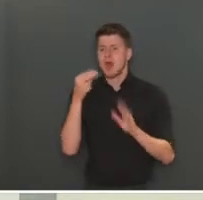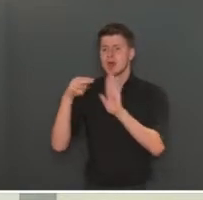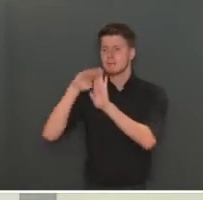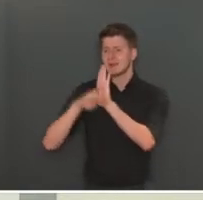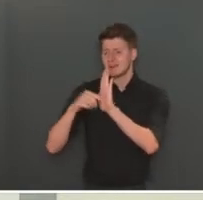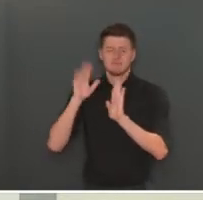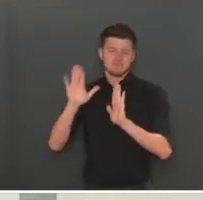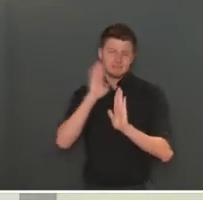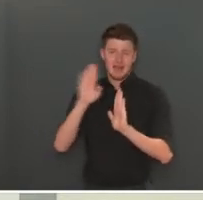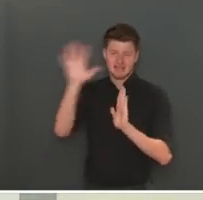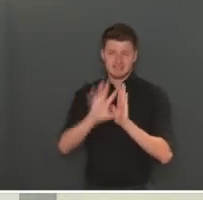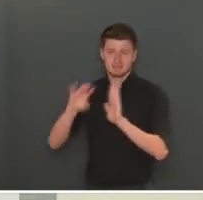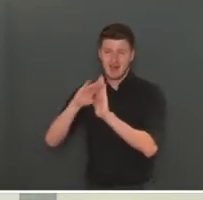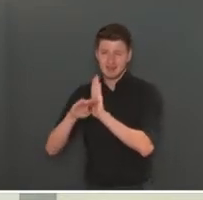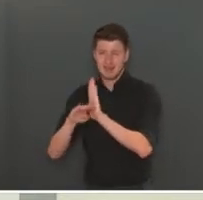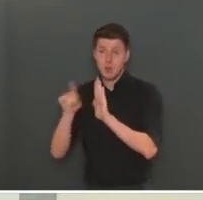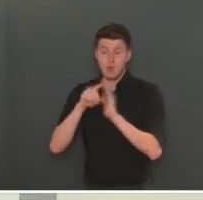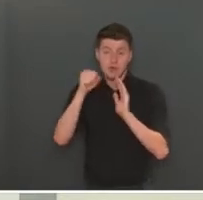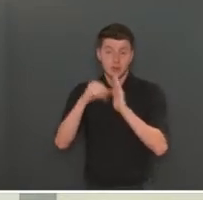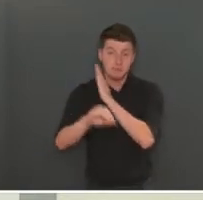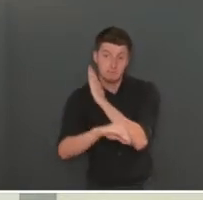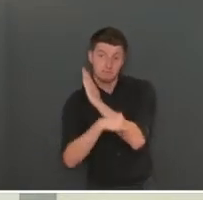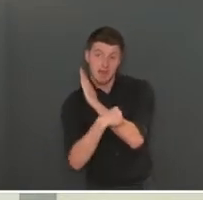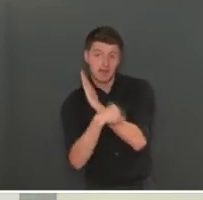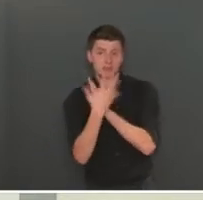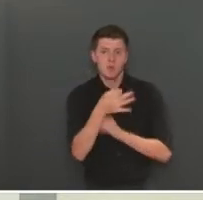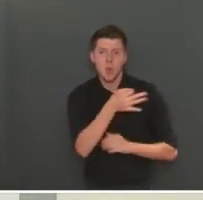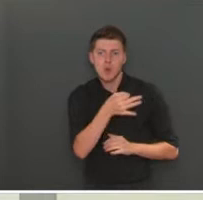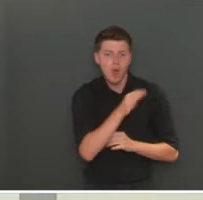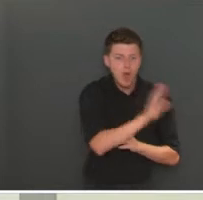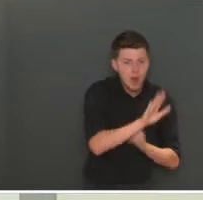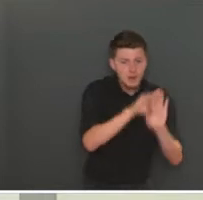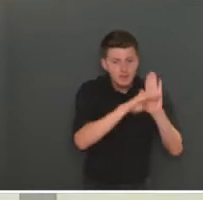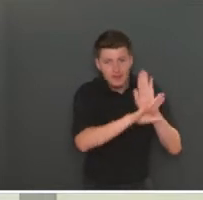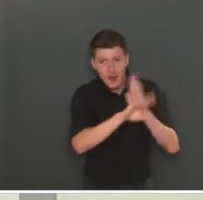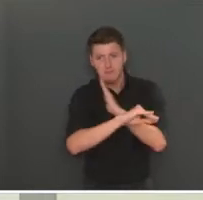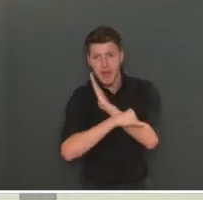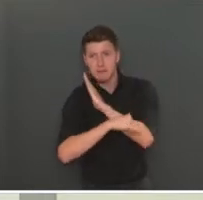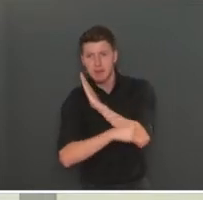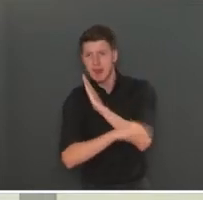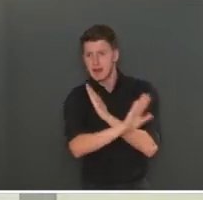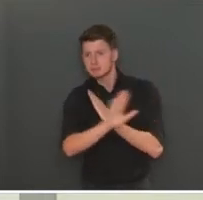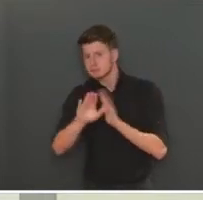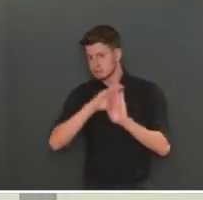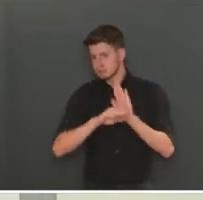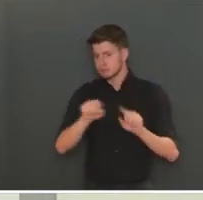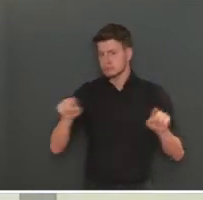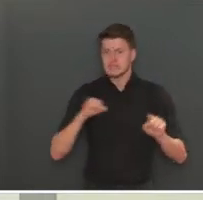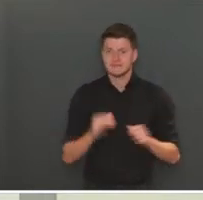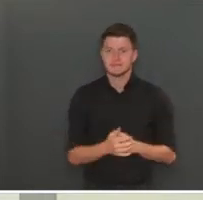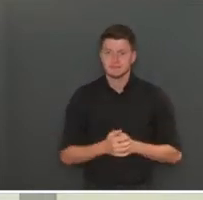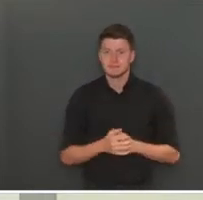au niveau national, mais on peut également prendre des mesures plus ciblées au niveau local, lorsque cela s'avère nécessaire.